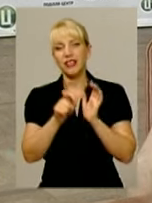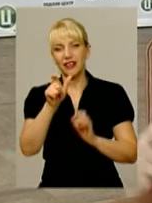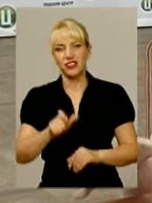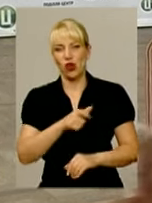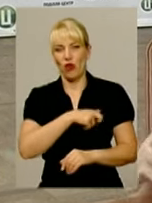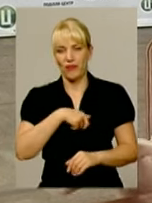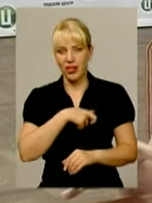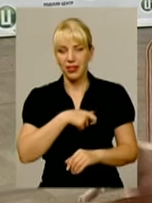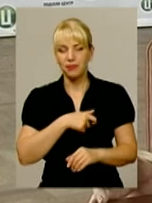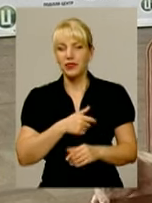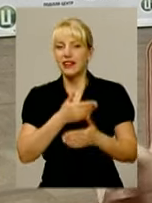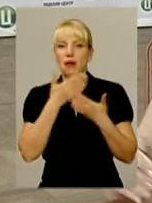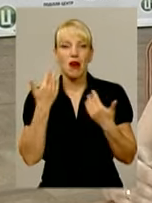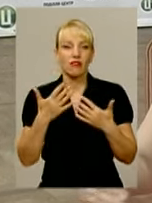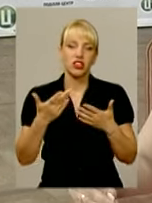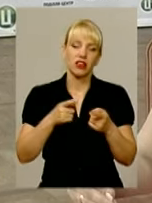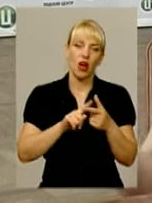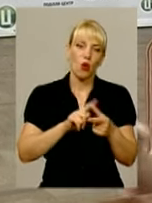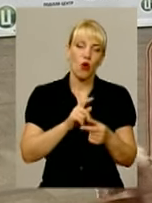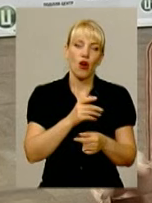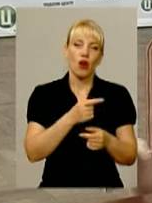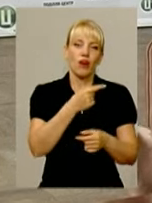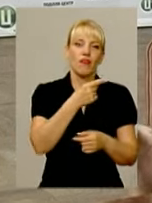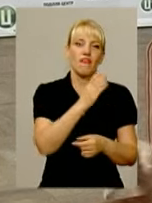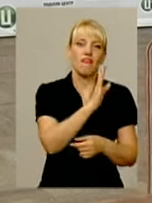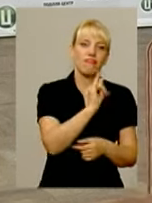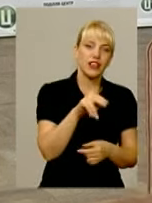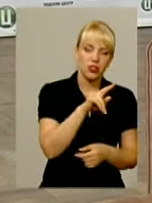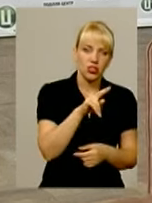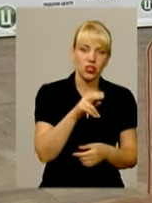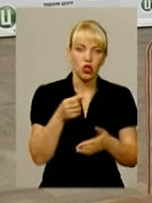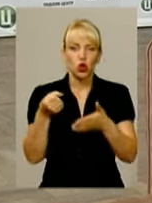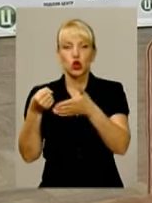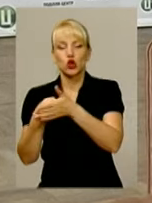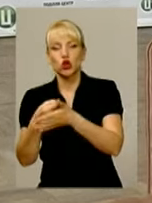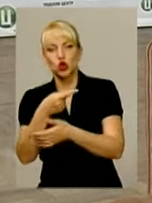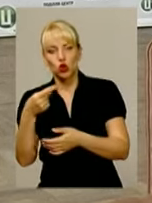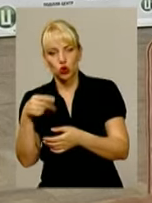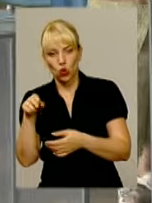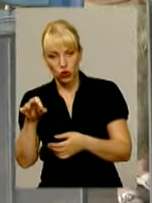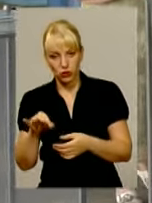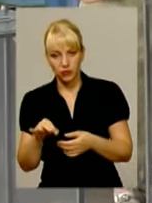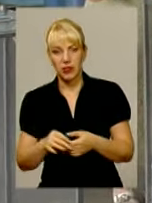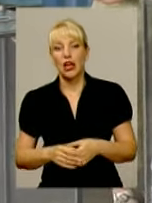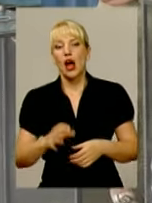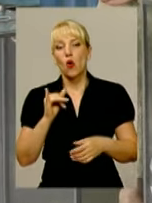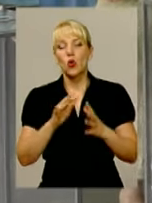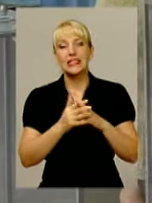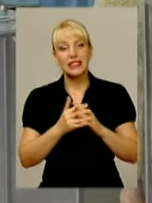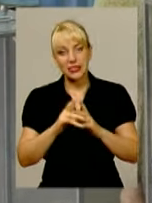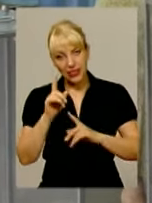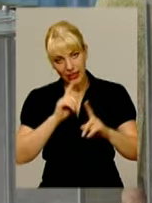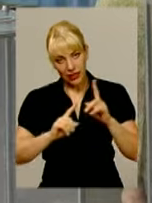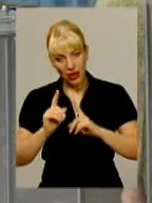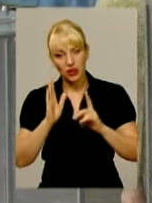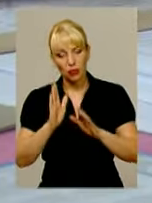немає варіативного такого варіанту від і до. Є чітко встановлена кількість депутатів місцевої ради. У сільських радах тепер